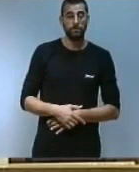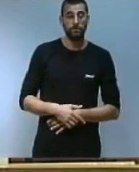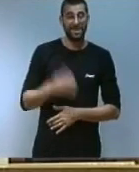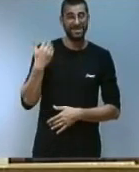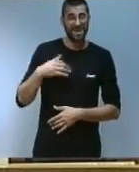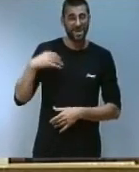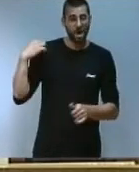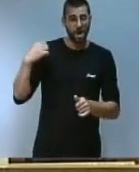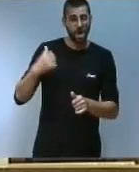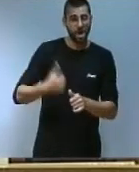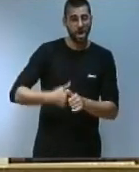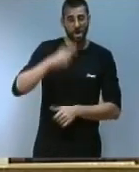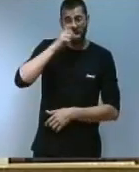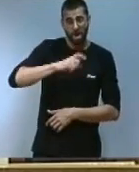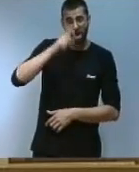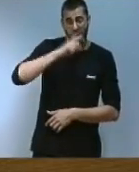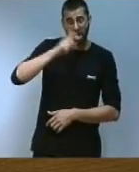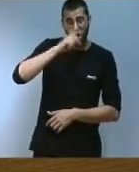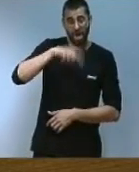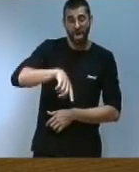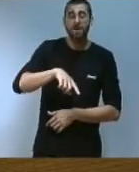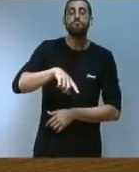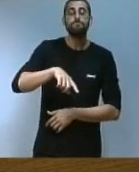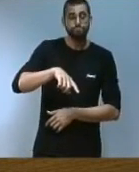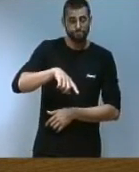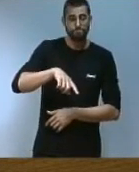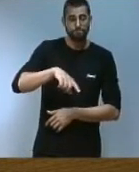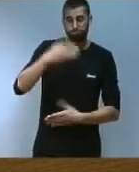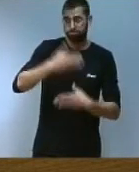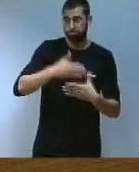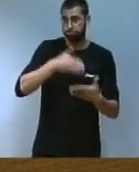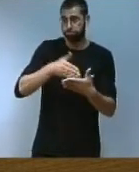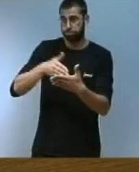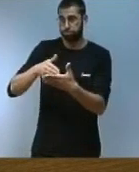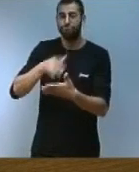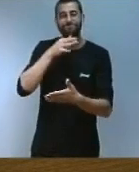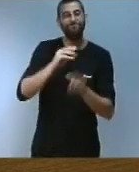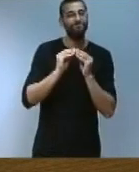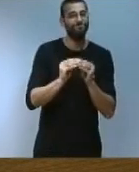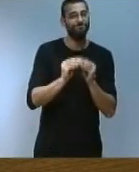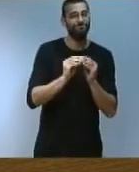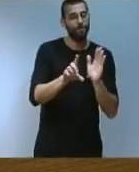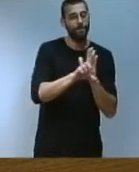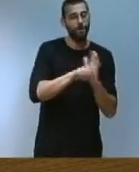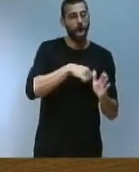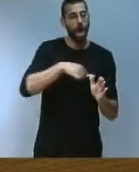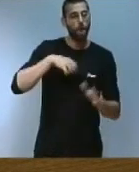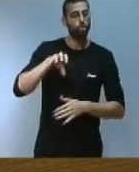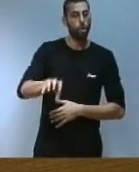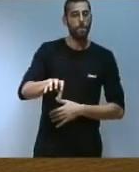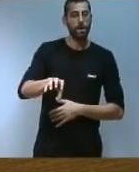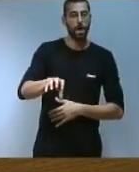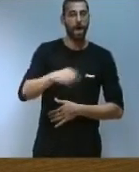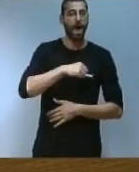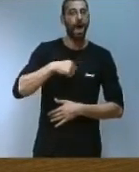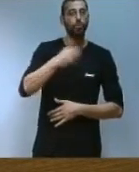anys d'entrebancs i barreres a aquest tipus d'energia, els puc dir que estem elaborant una nova regulació autonòmica d'autoconsum que desenvolupa